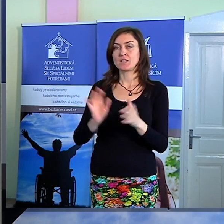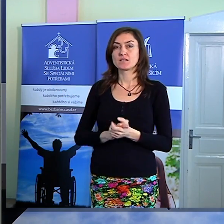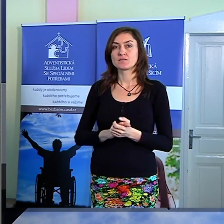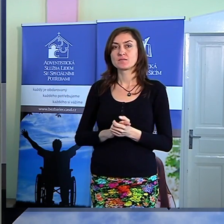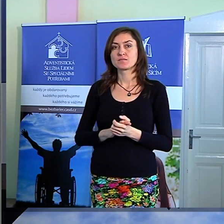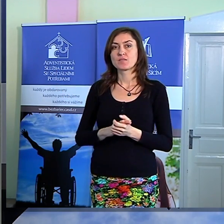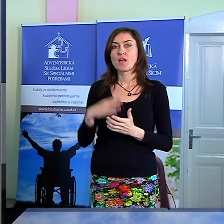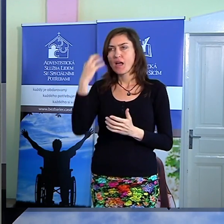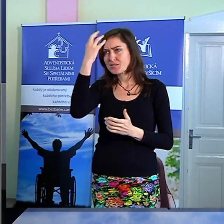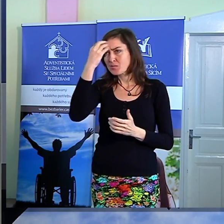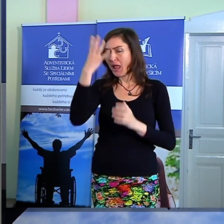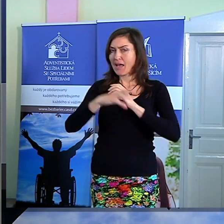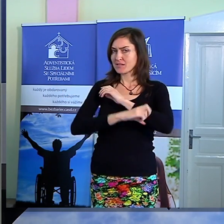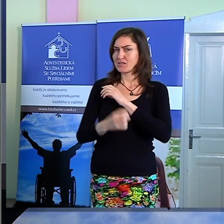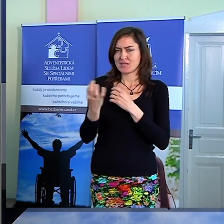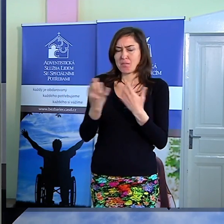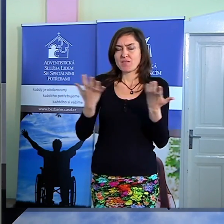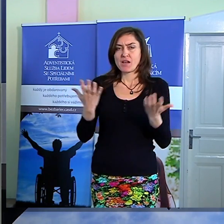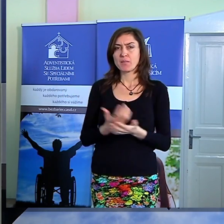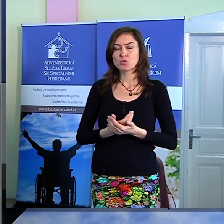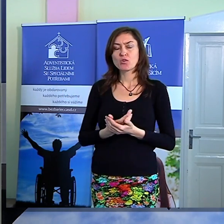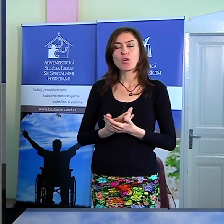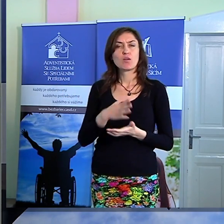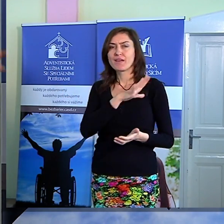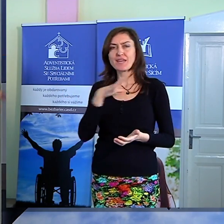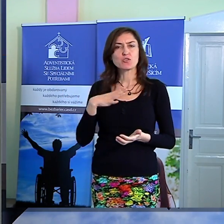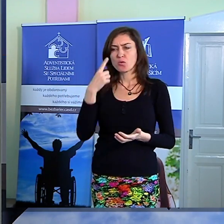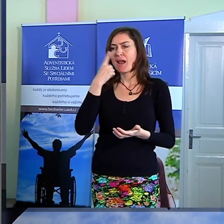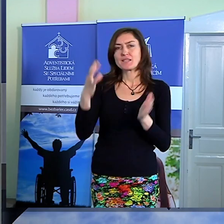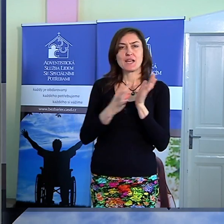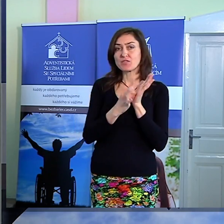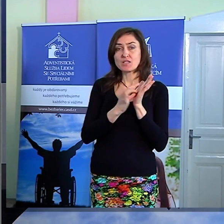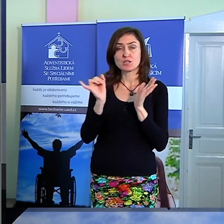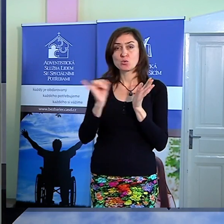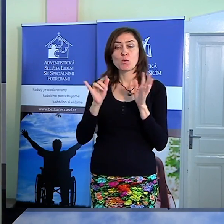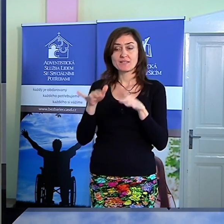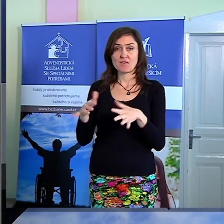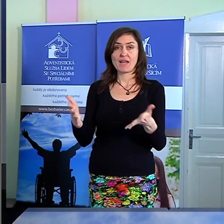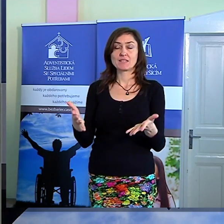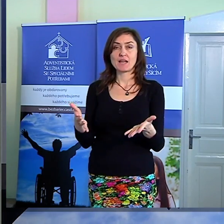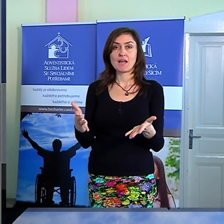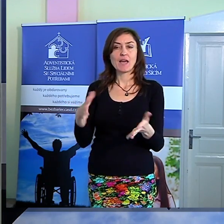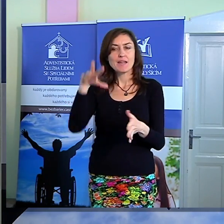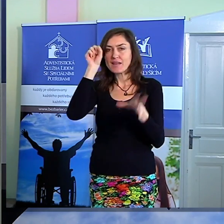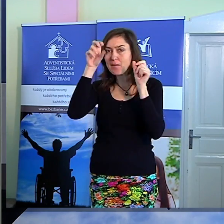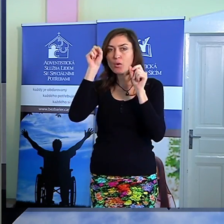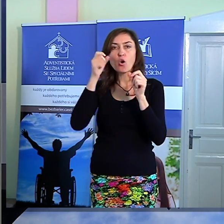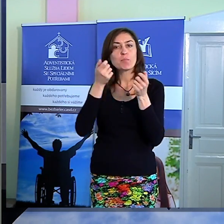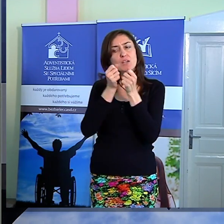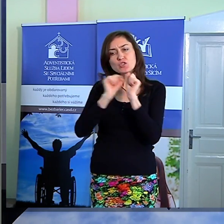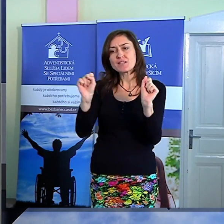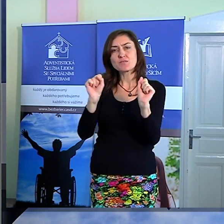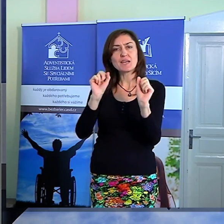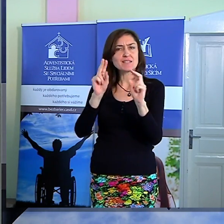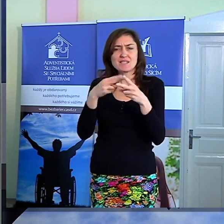Tak zbláznil se snad Pavel? Je normální? To nevidí situaci, ve které je? To nepochopil, že z toho vězení také